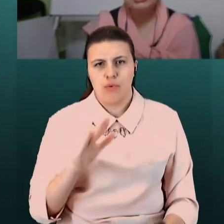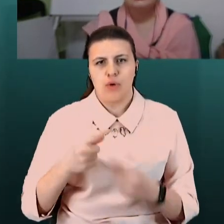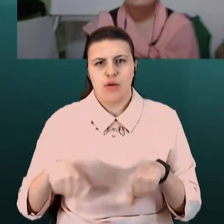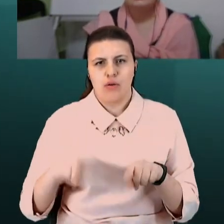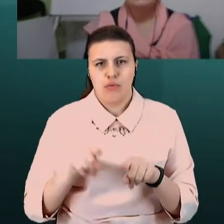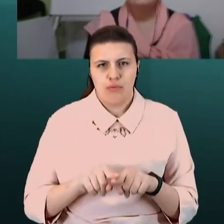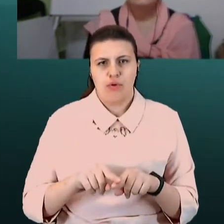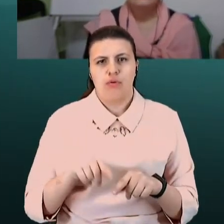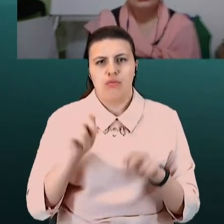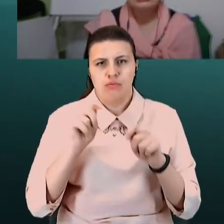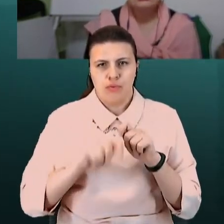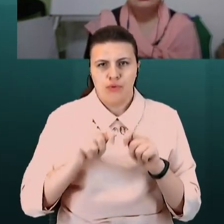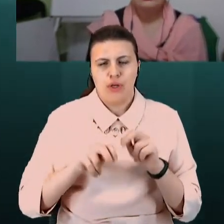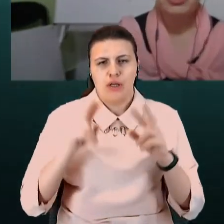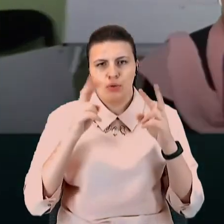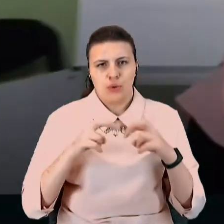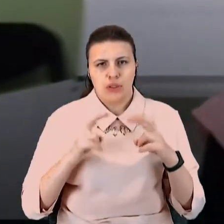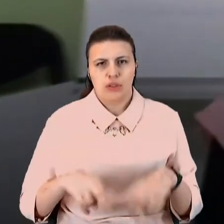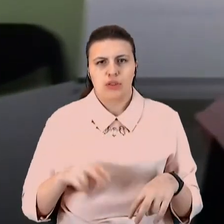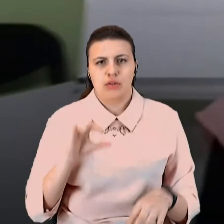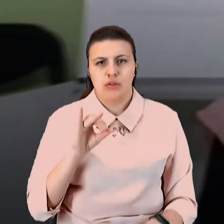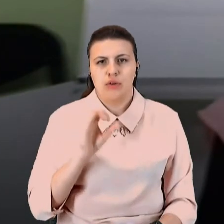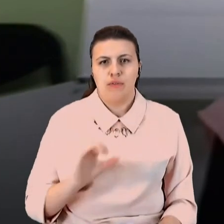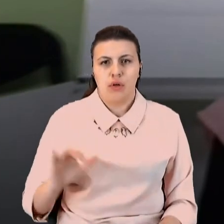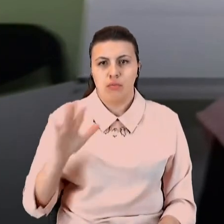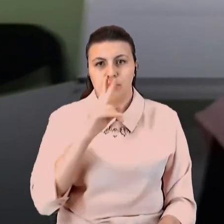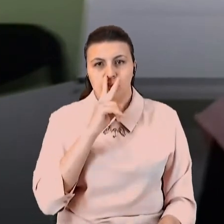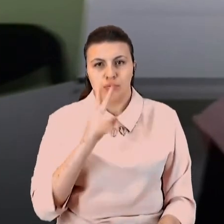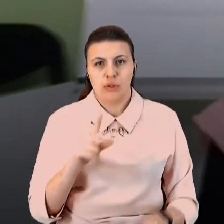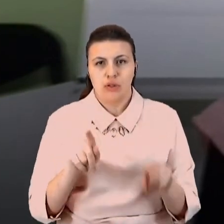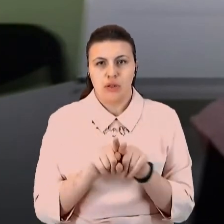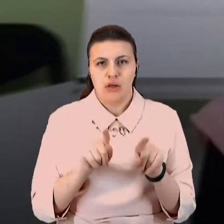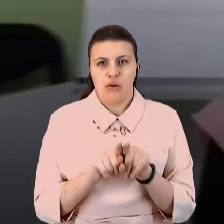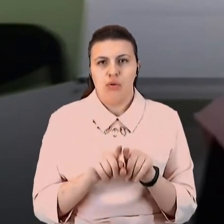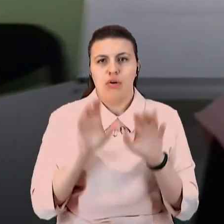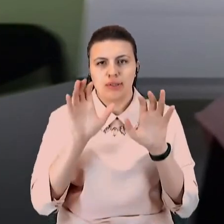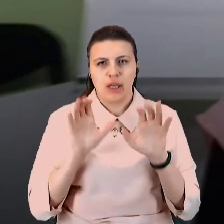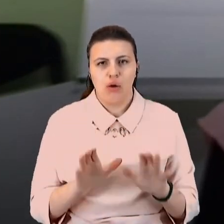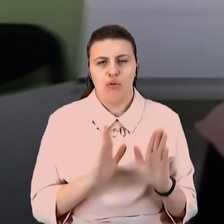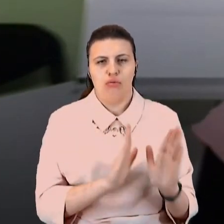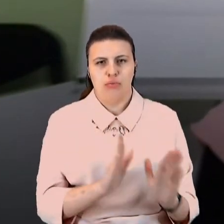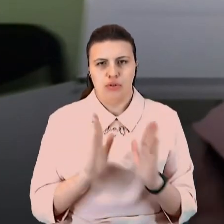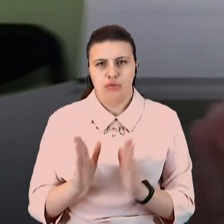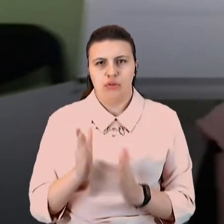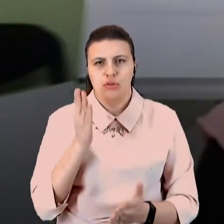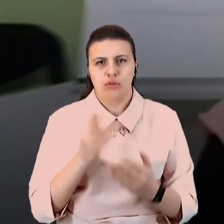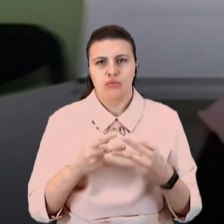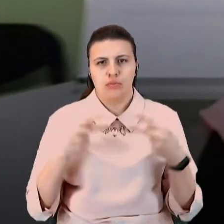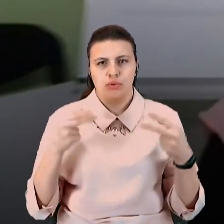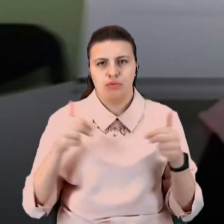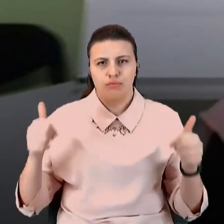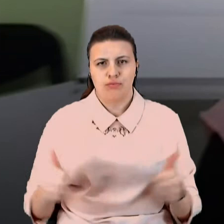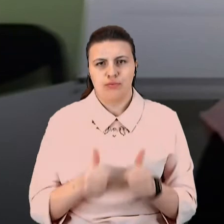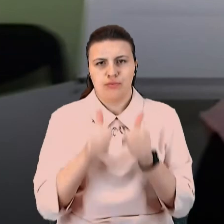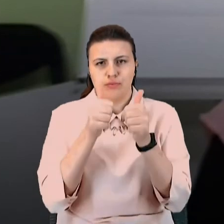дослідження, і вони побачили таку закономірність. Якщо порівняти, поставити поруч між собою два